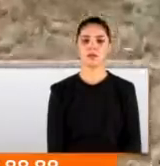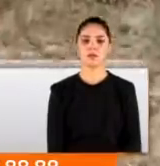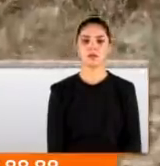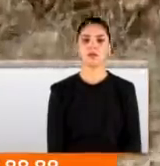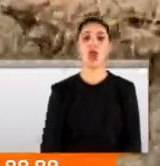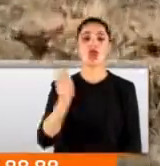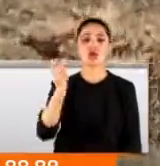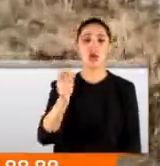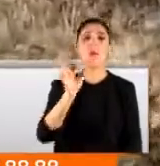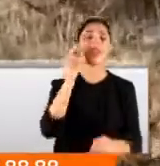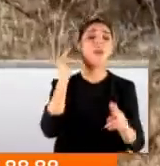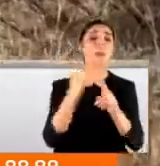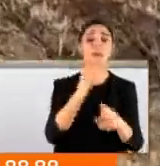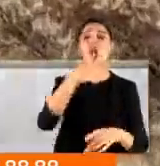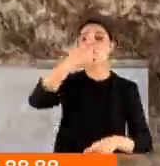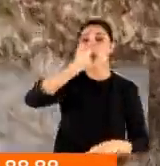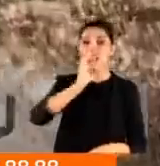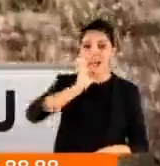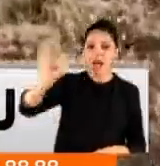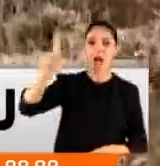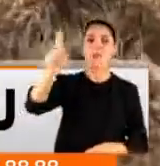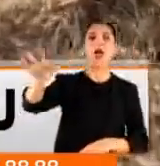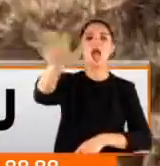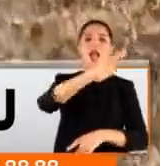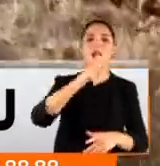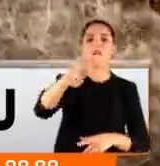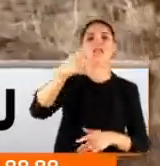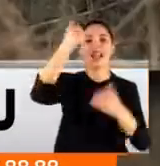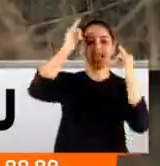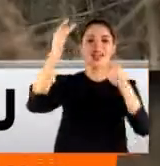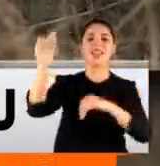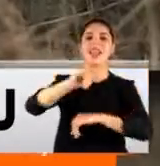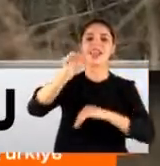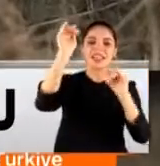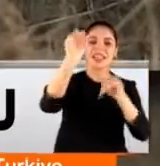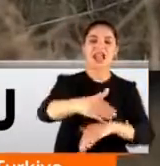Çoban hemen köye haber saldı. Kazma küreğini alan ineğin yanına koştu.